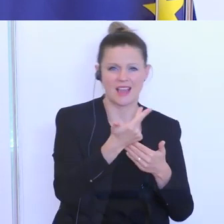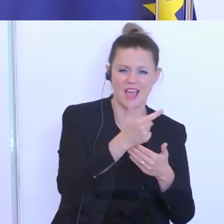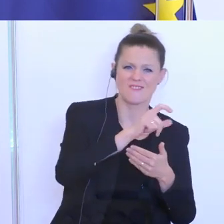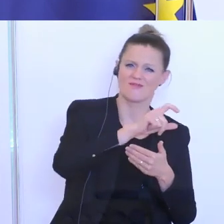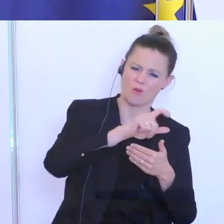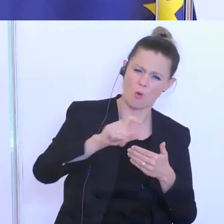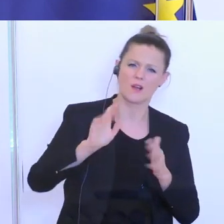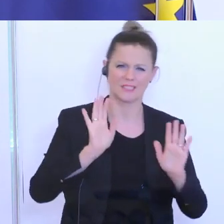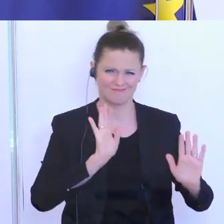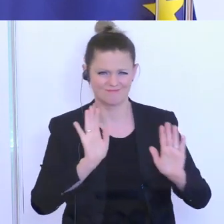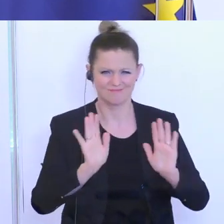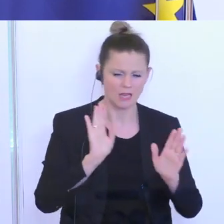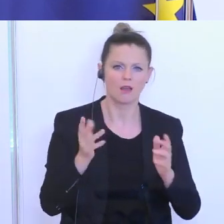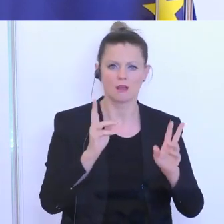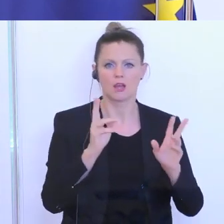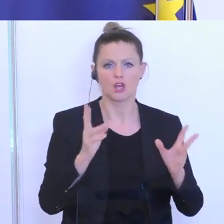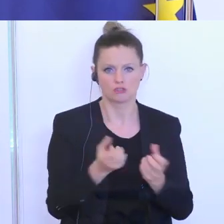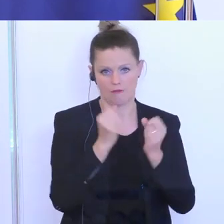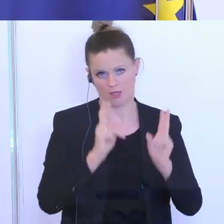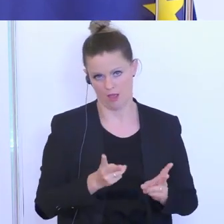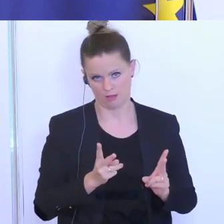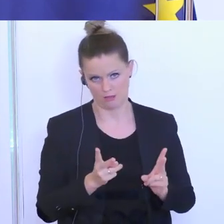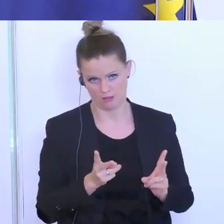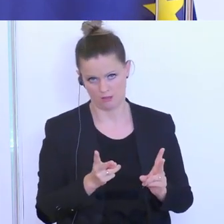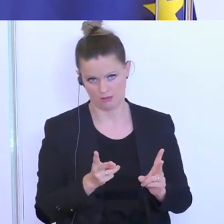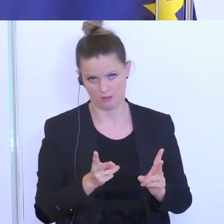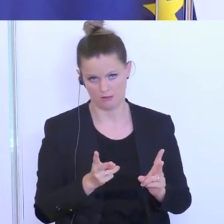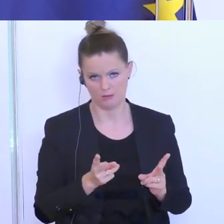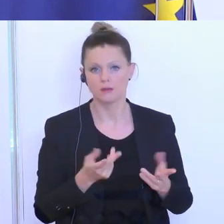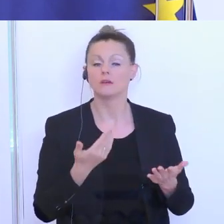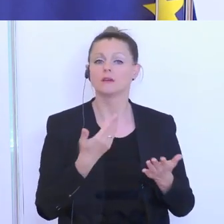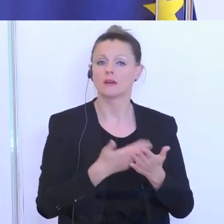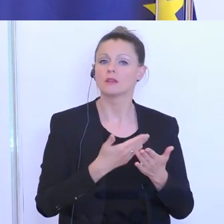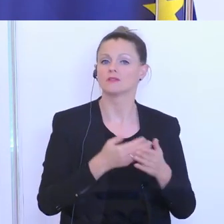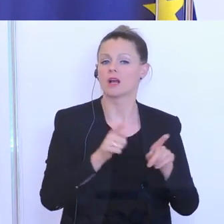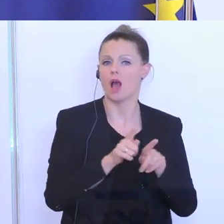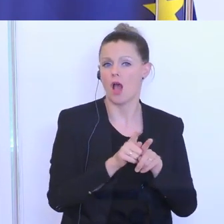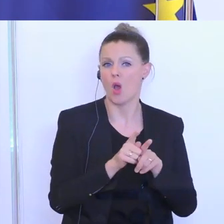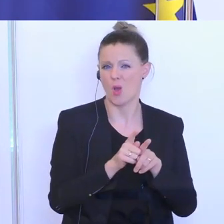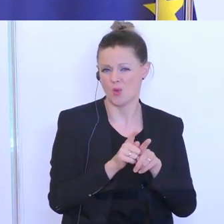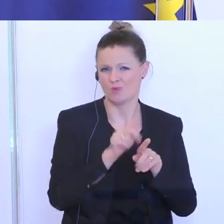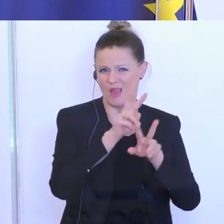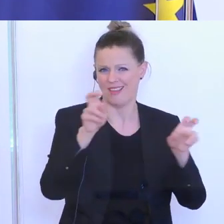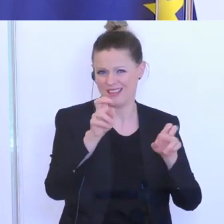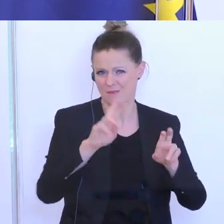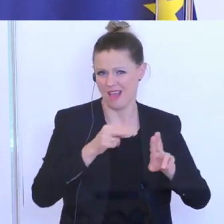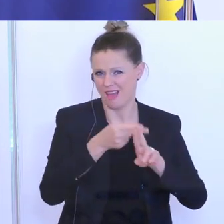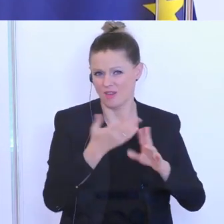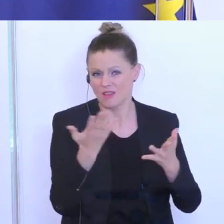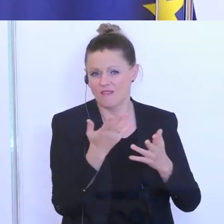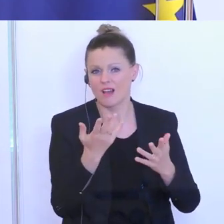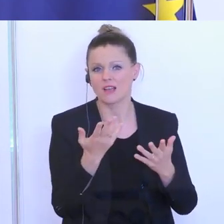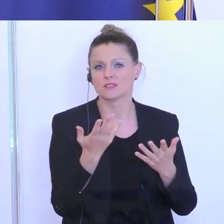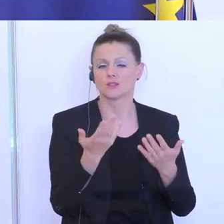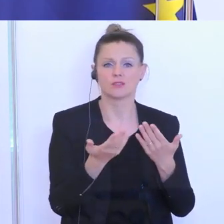Wochen, sage ich jetzt einmal, zustande zu bringen. Und im Zuge dessen wird man auch die Frage beantworten müssen, was tut